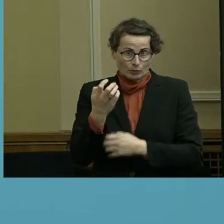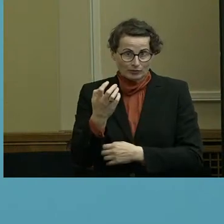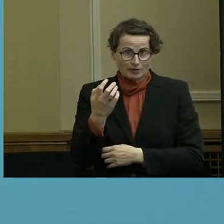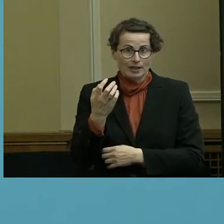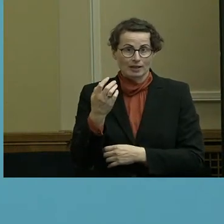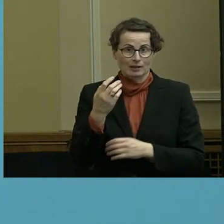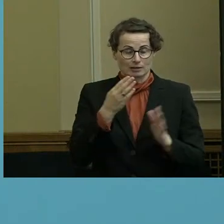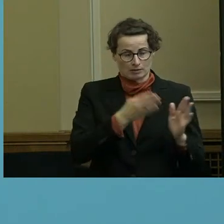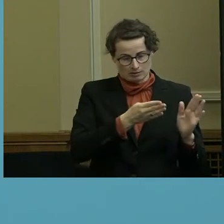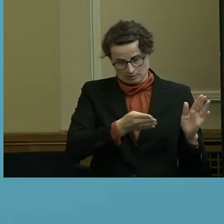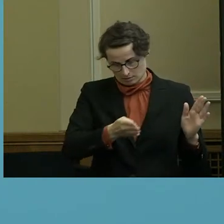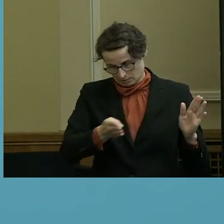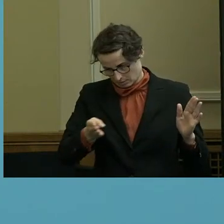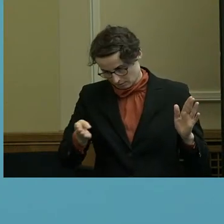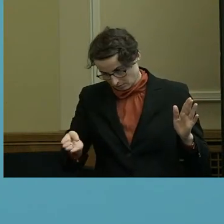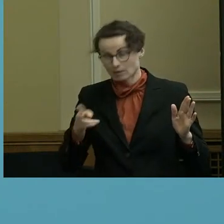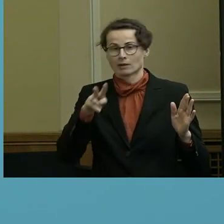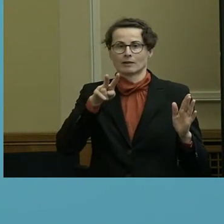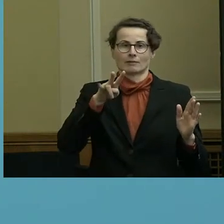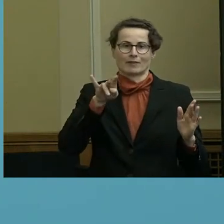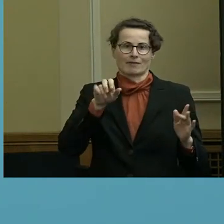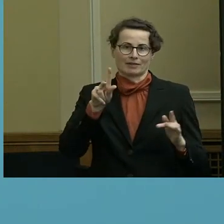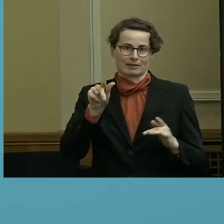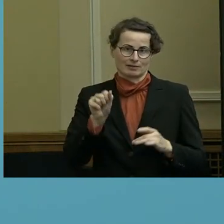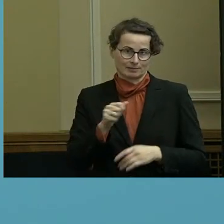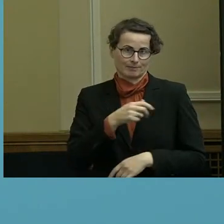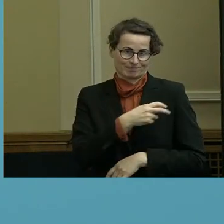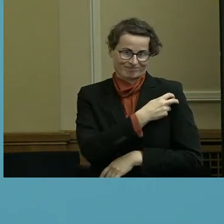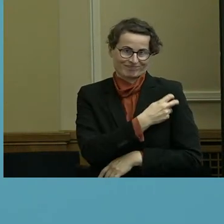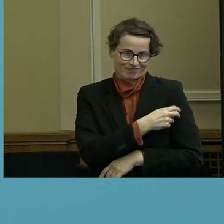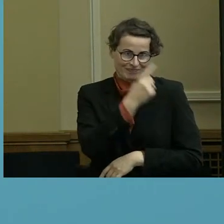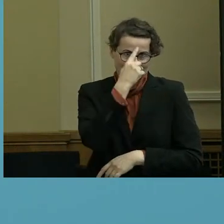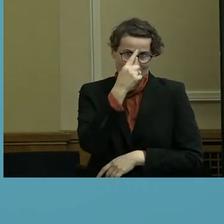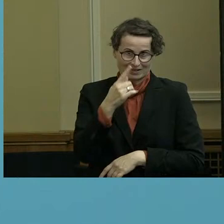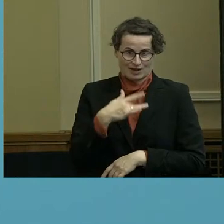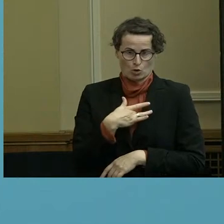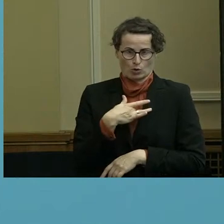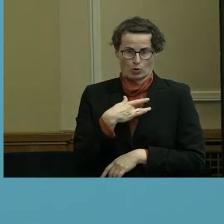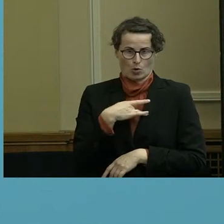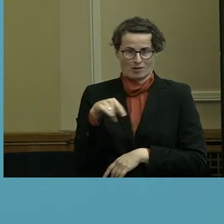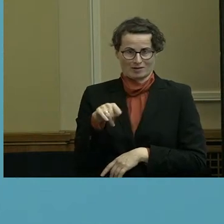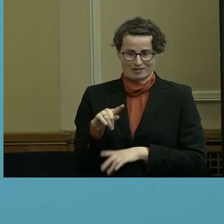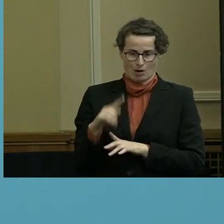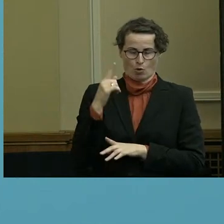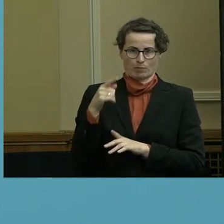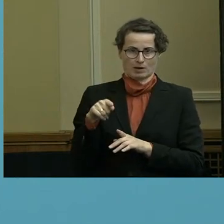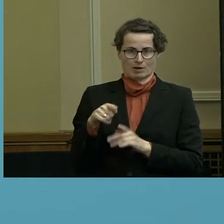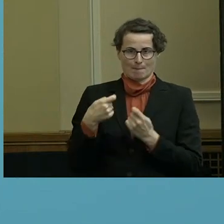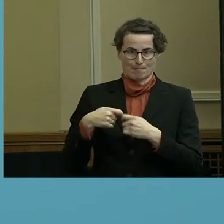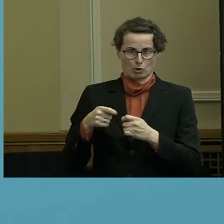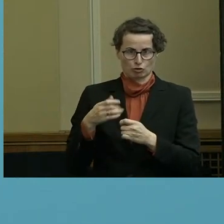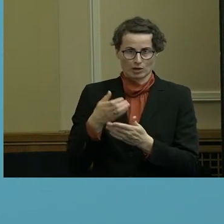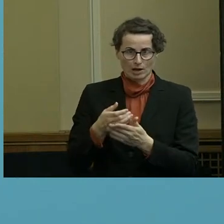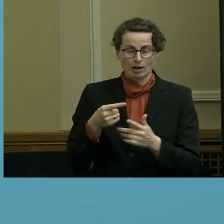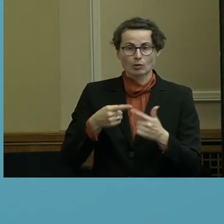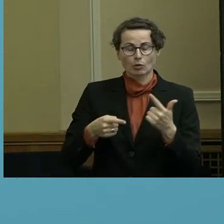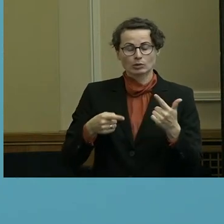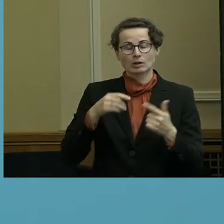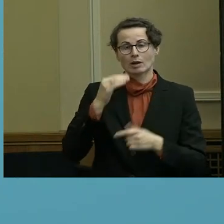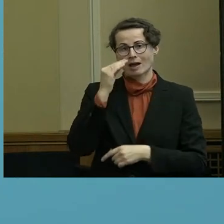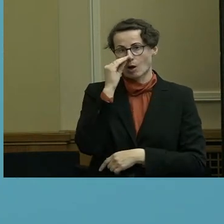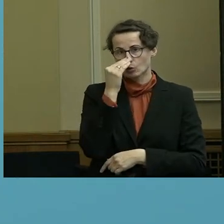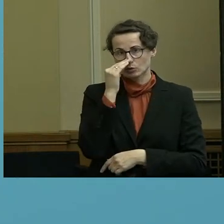wie warnt es? Sie wissen, dass wir eine große Baustelle in Neukölln, aber auch im Auguste Viktoria